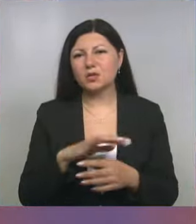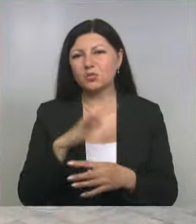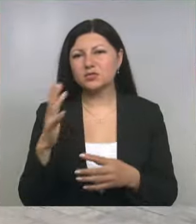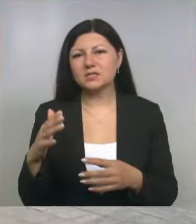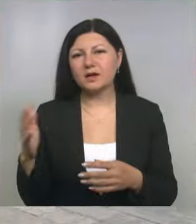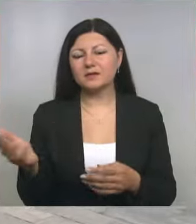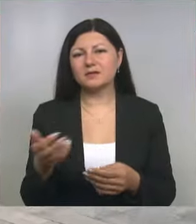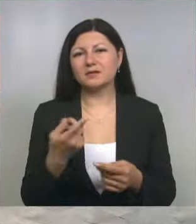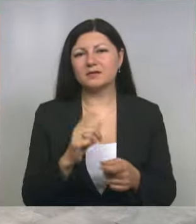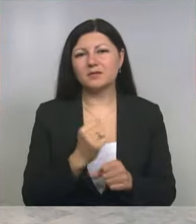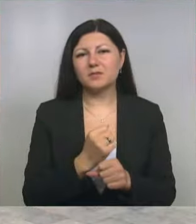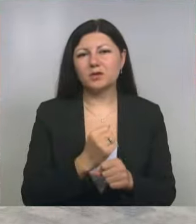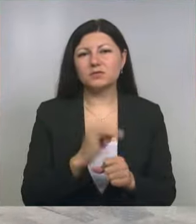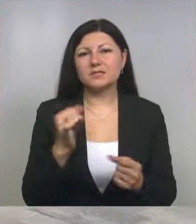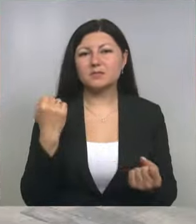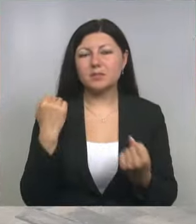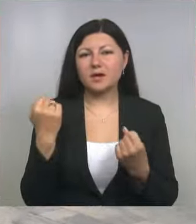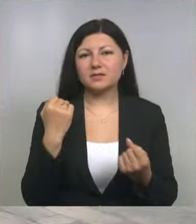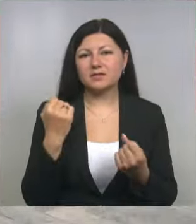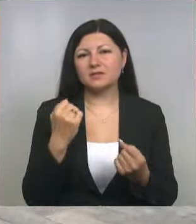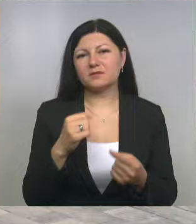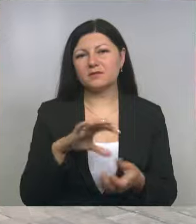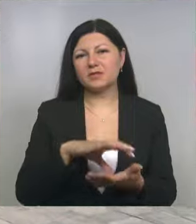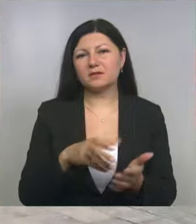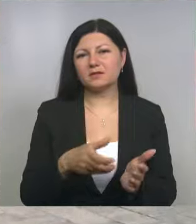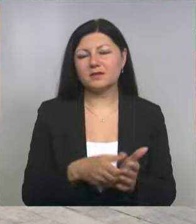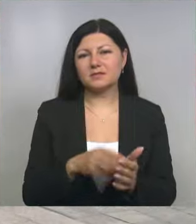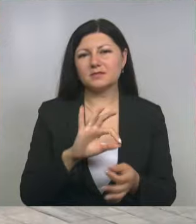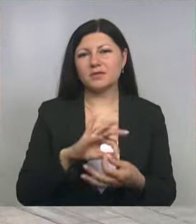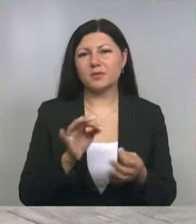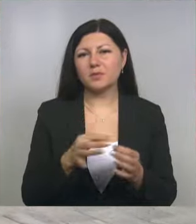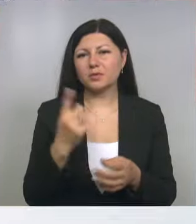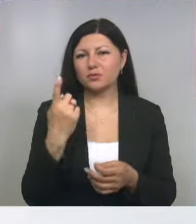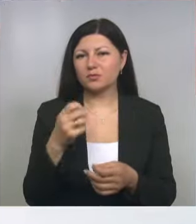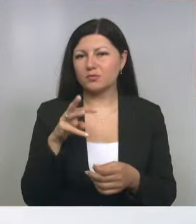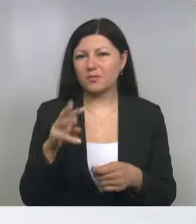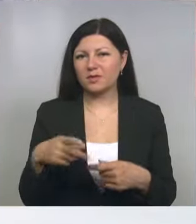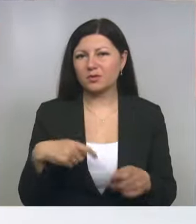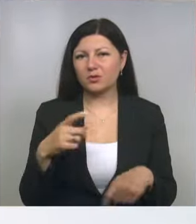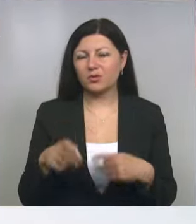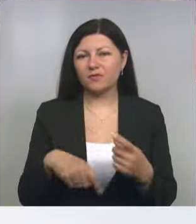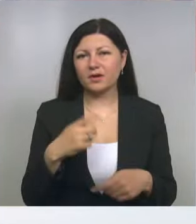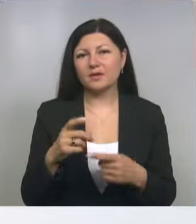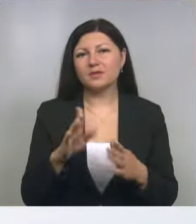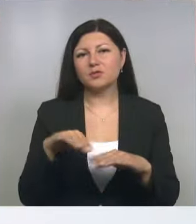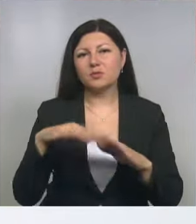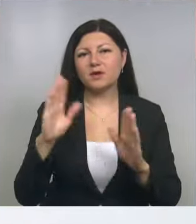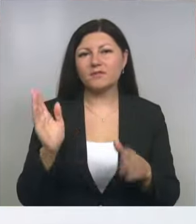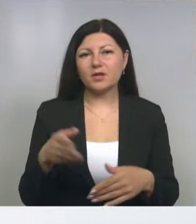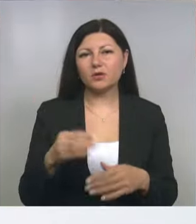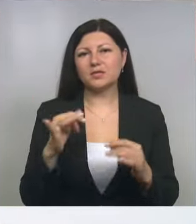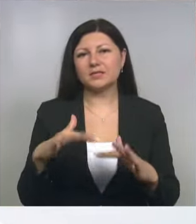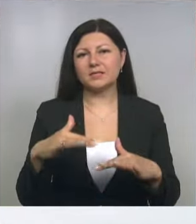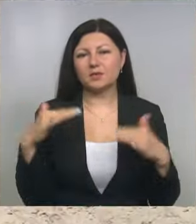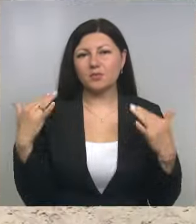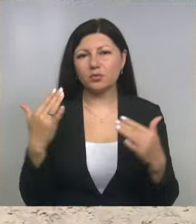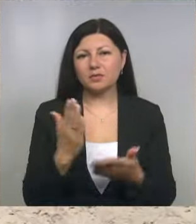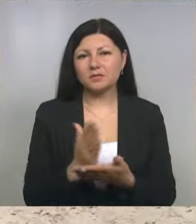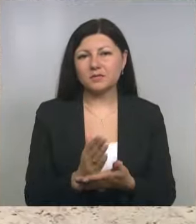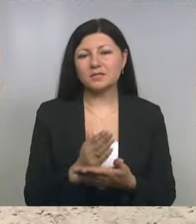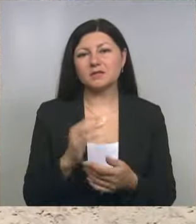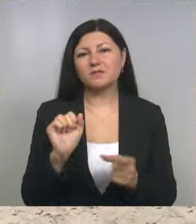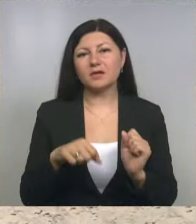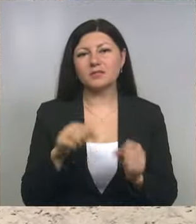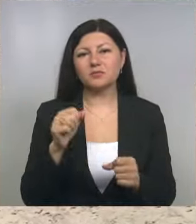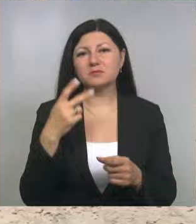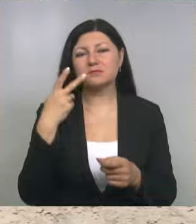Оборудована набережная и спортивный кластер с олимпийской 100-метровкой, многофункциональным павильоном, трибунами. Есть возможность